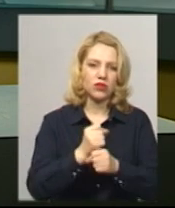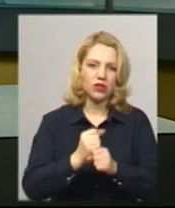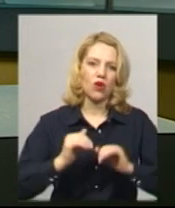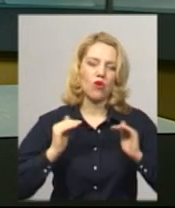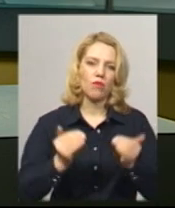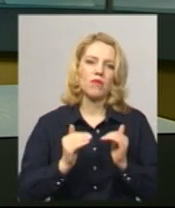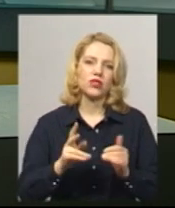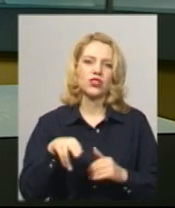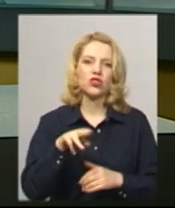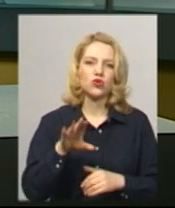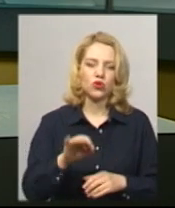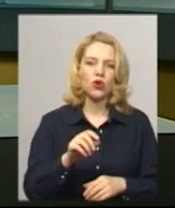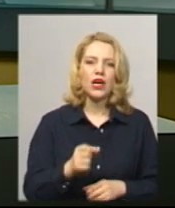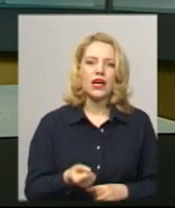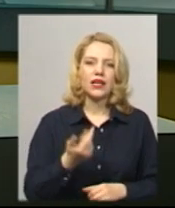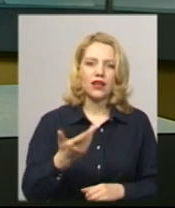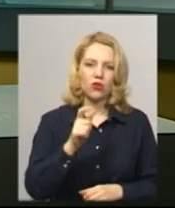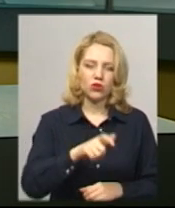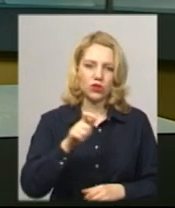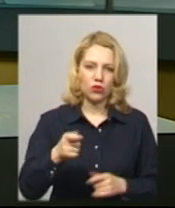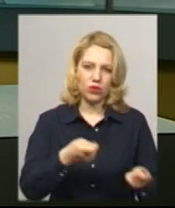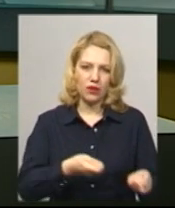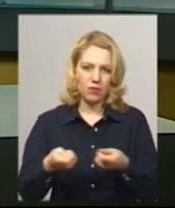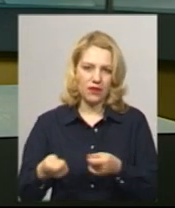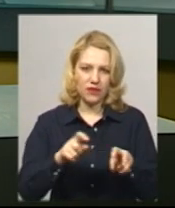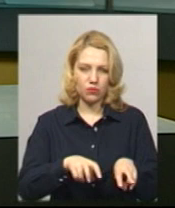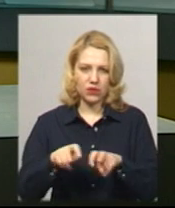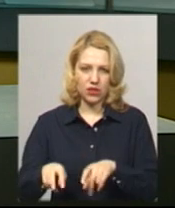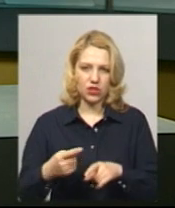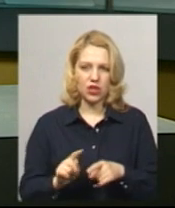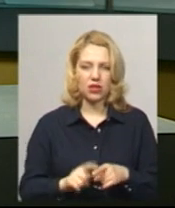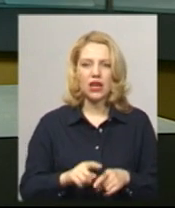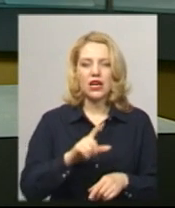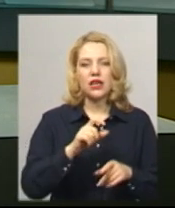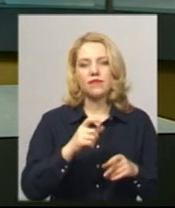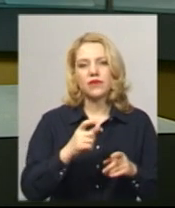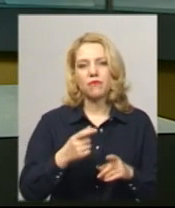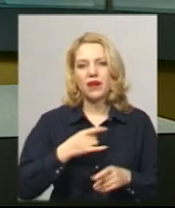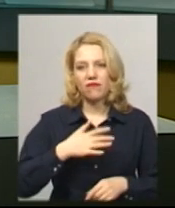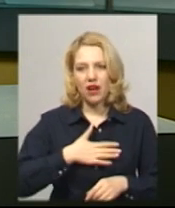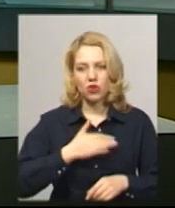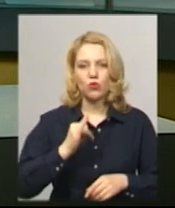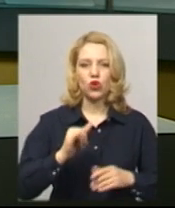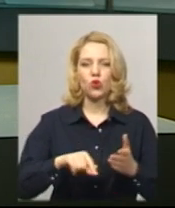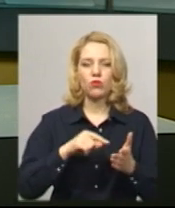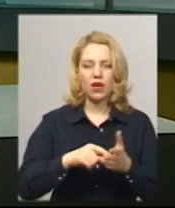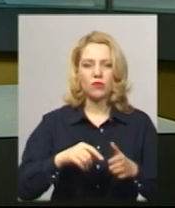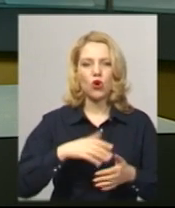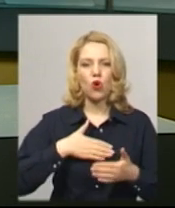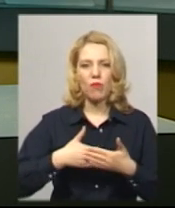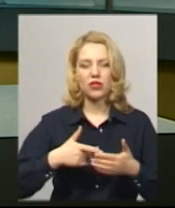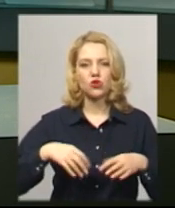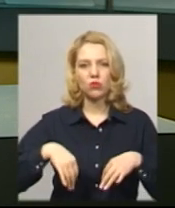перевезення пасажирів. Згідно з постановою Кабінету міністрів, за словами Сергія Шепурєва, у приватному та комунальному громадському